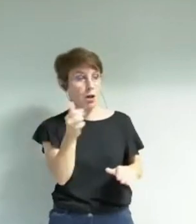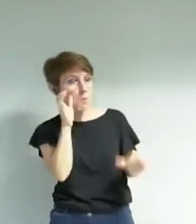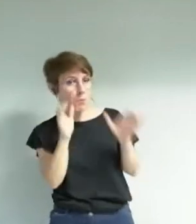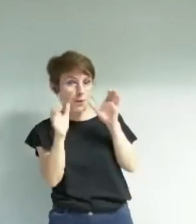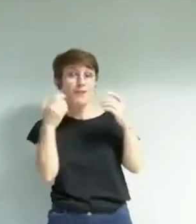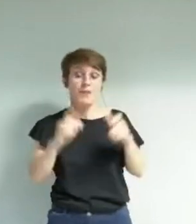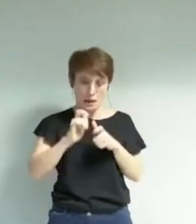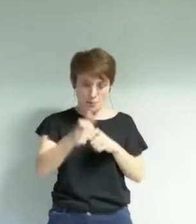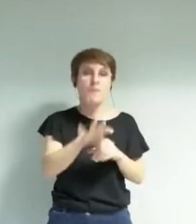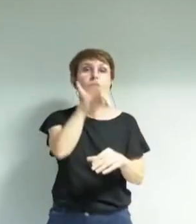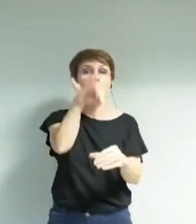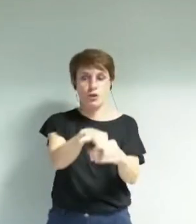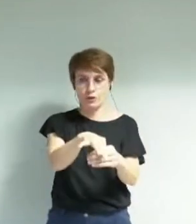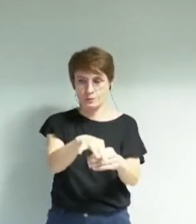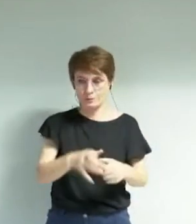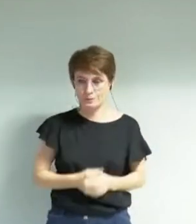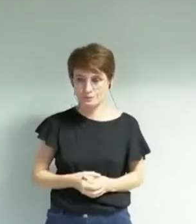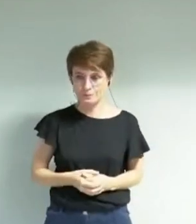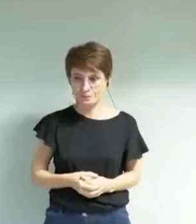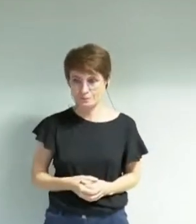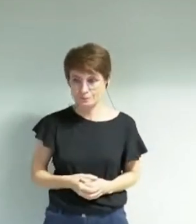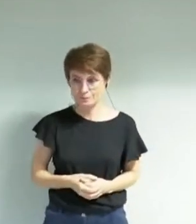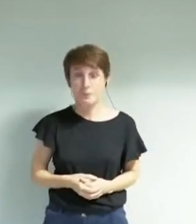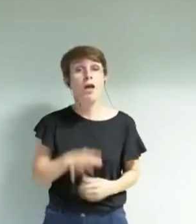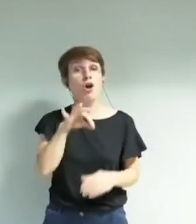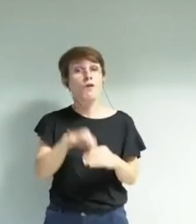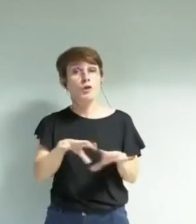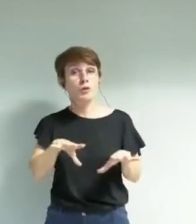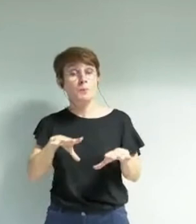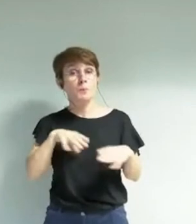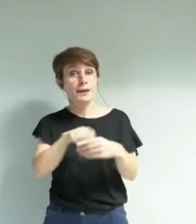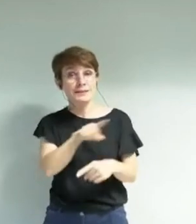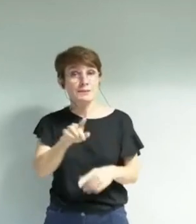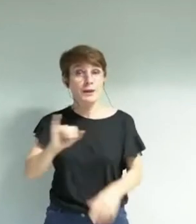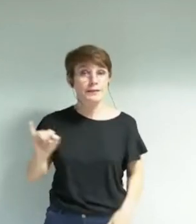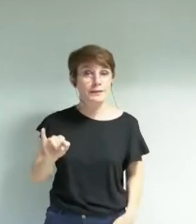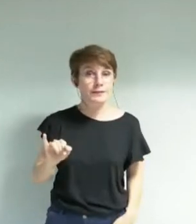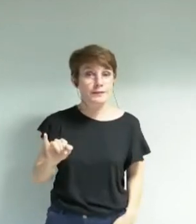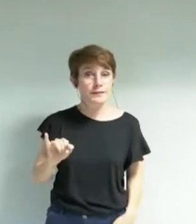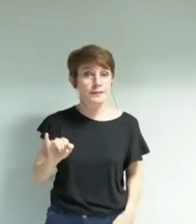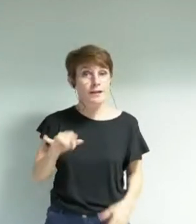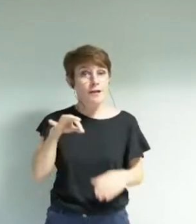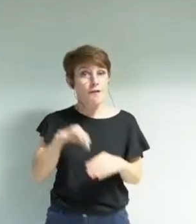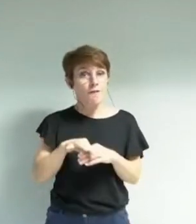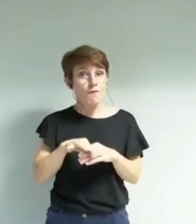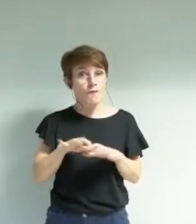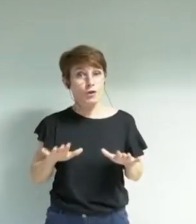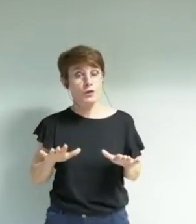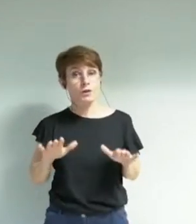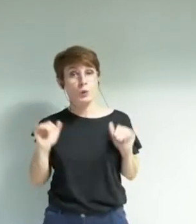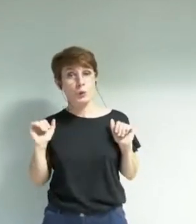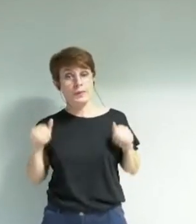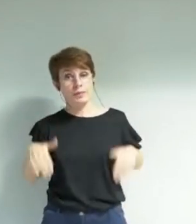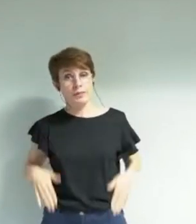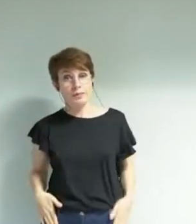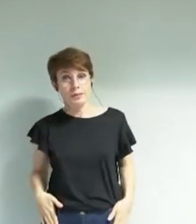propose de passer au vote qui ne prend pas qui part au vote qui s'abstient donc